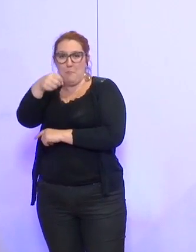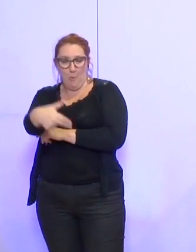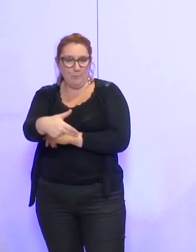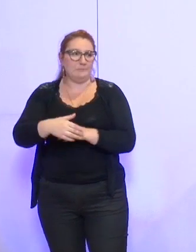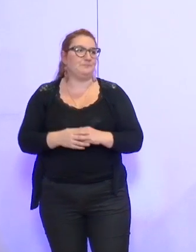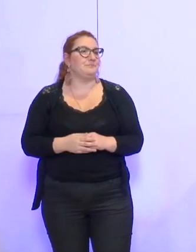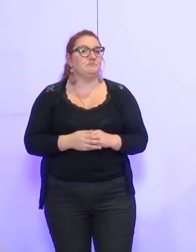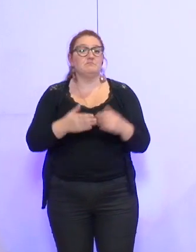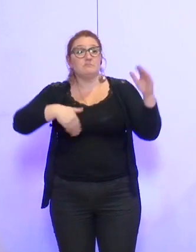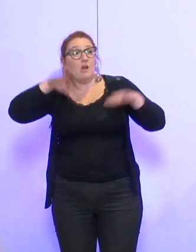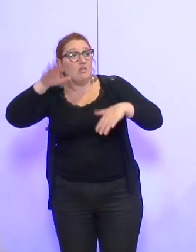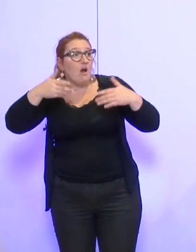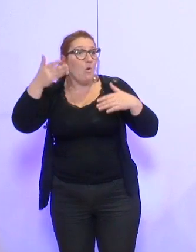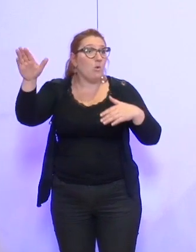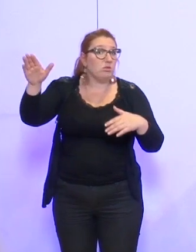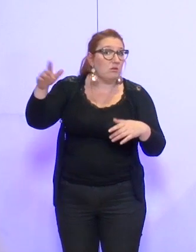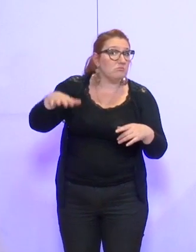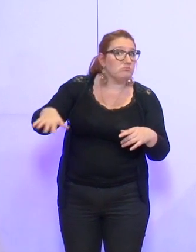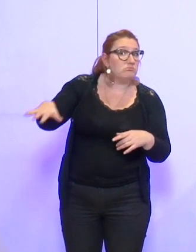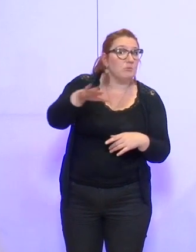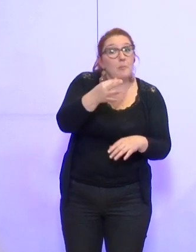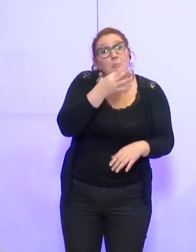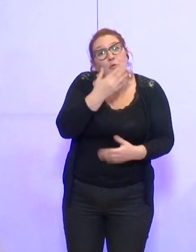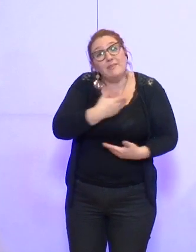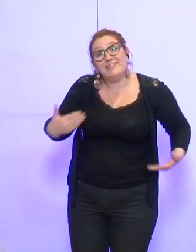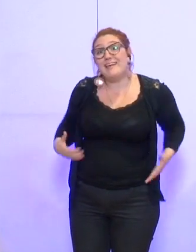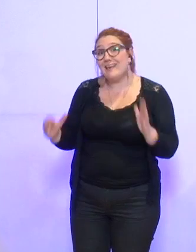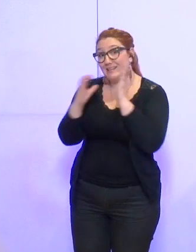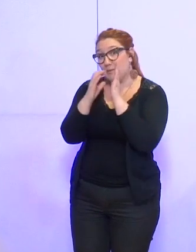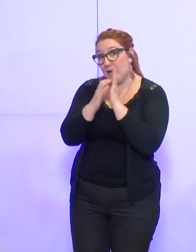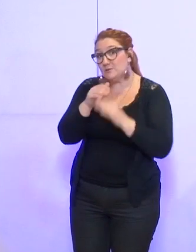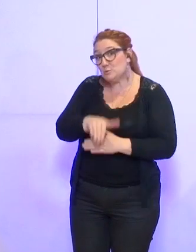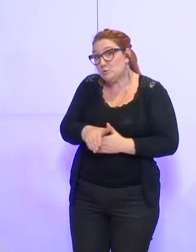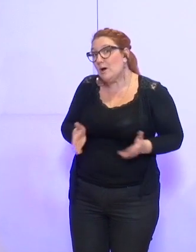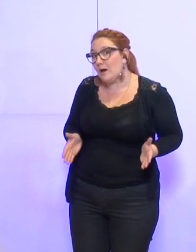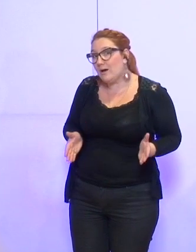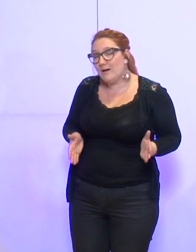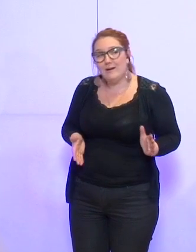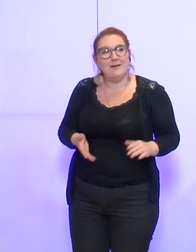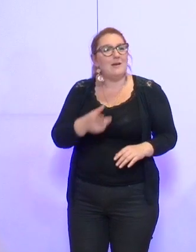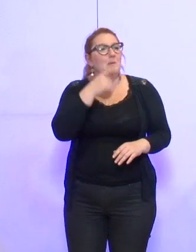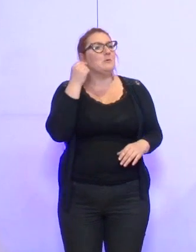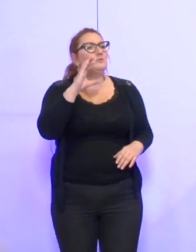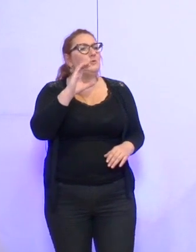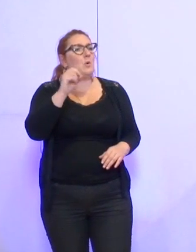candidats ? Profitez-en. C'est la dernière délibération du Conseil. M. Confesson.